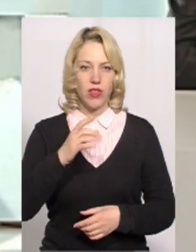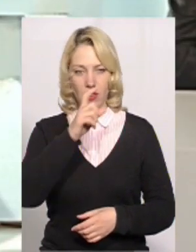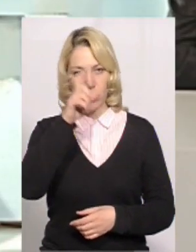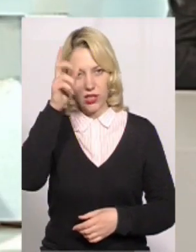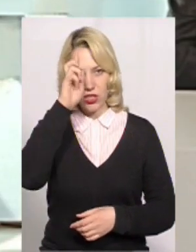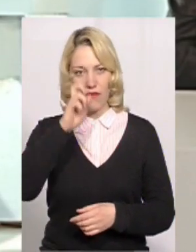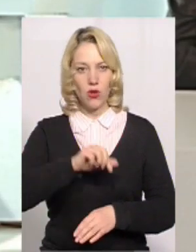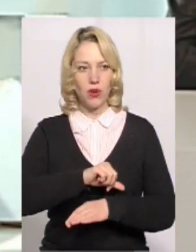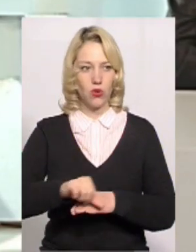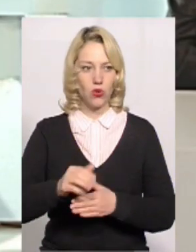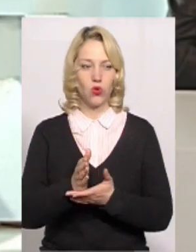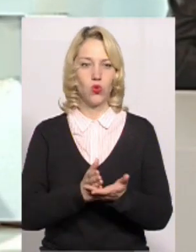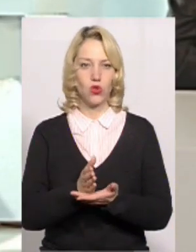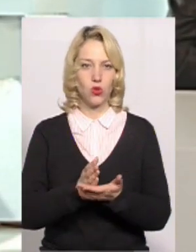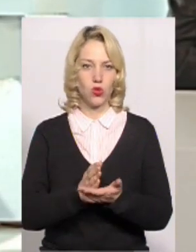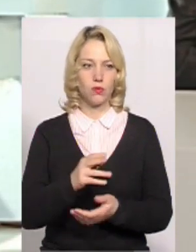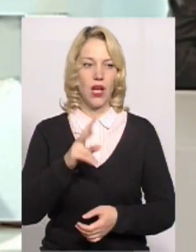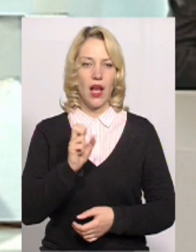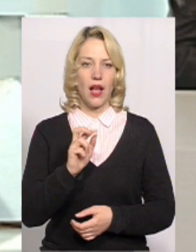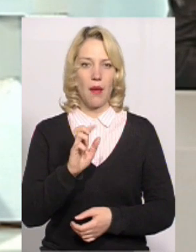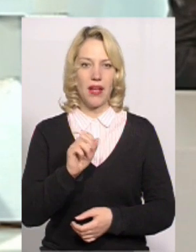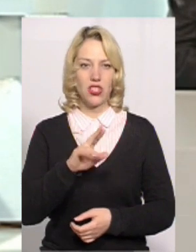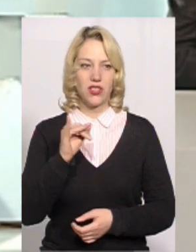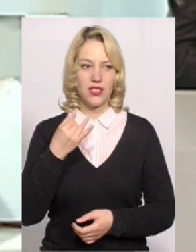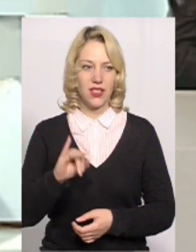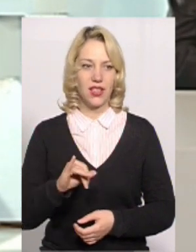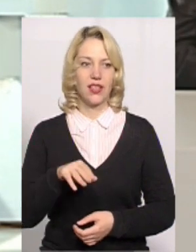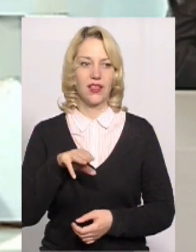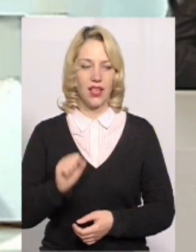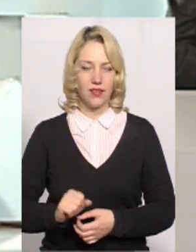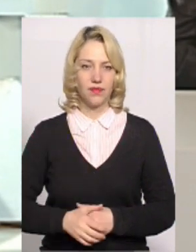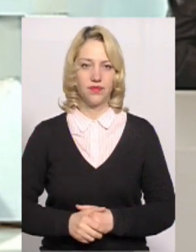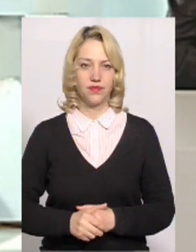Державної прикордонної служби Миколою Кабачинським та